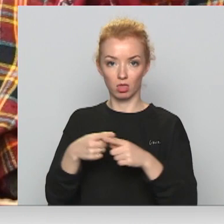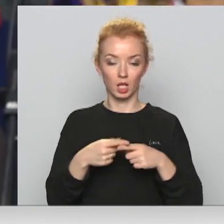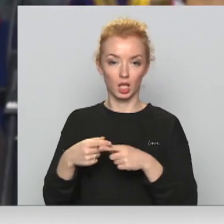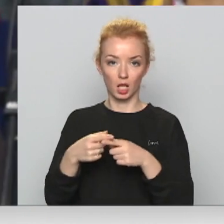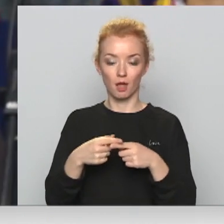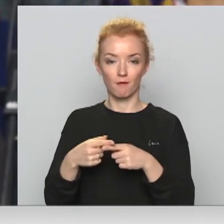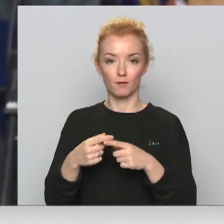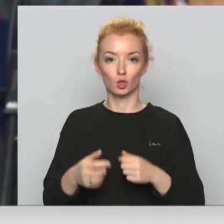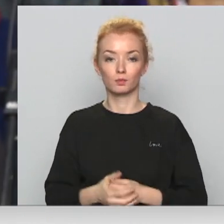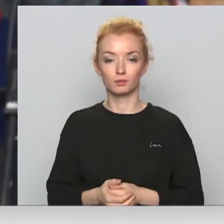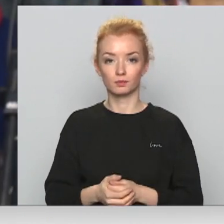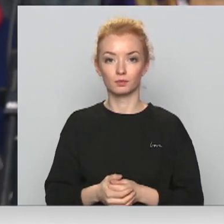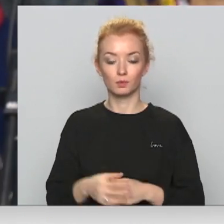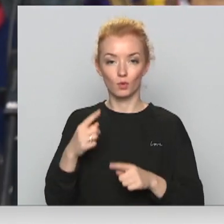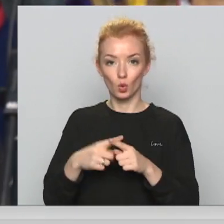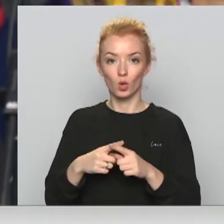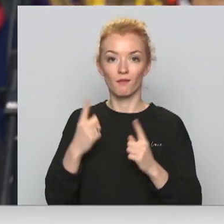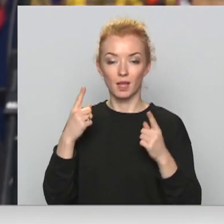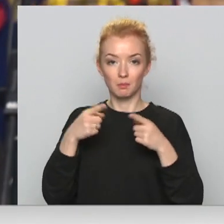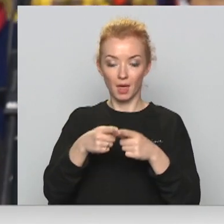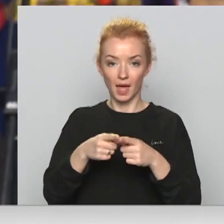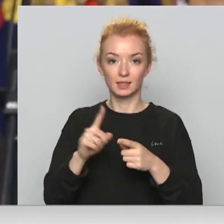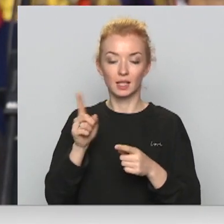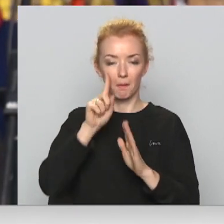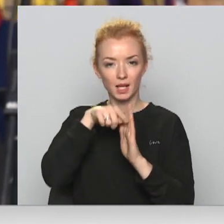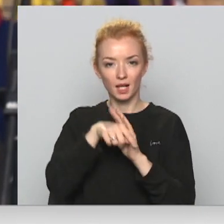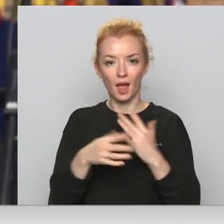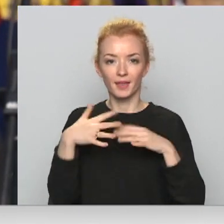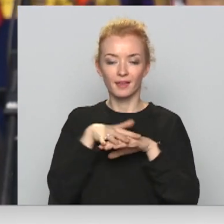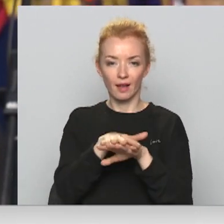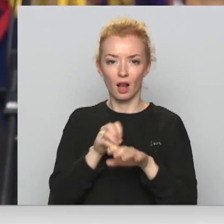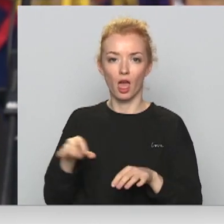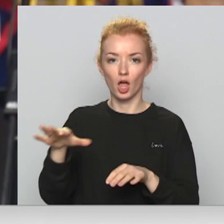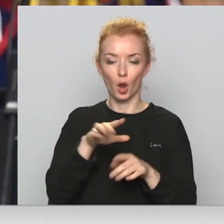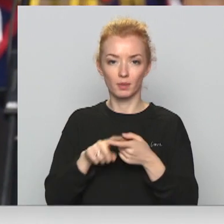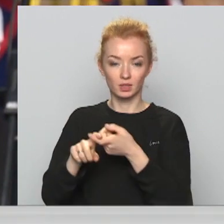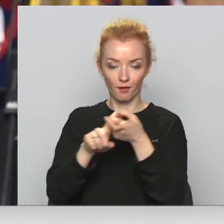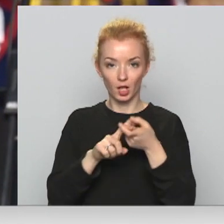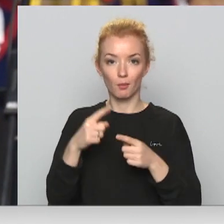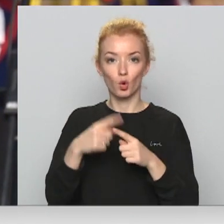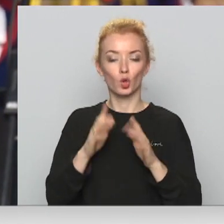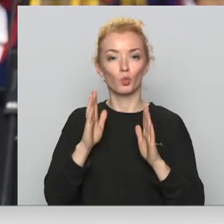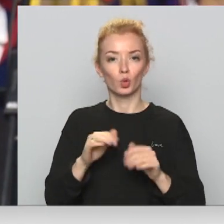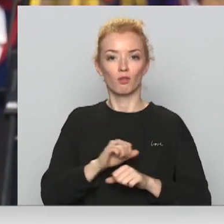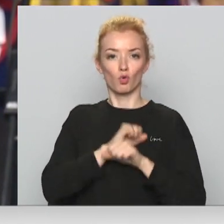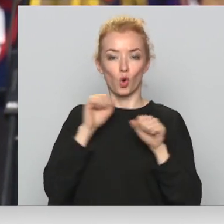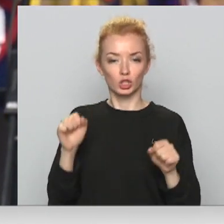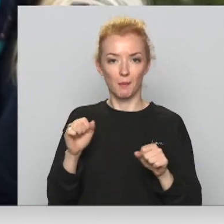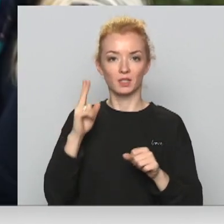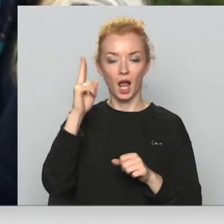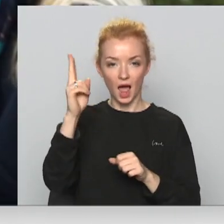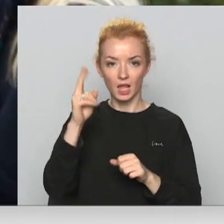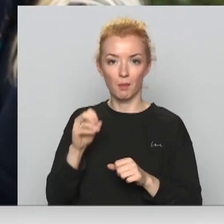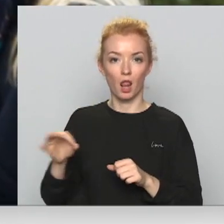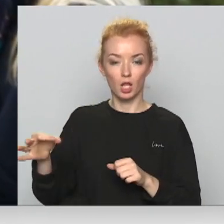Tagad mūs vieno mērķis padziļināt integrāciju Eiropas Savienībā un NATO, būt vairāk drošības garantijas reģionam,